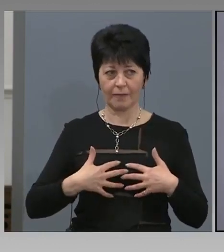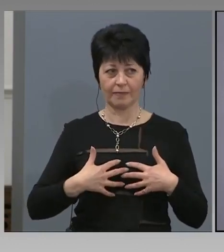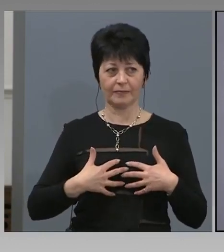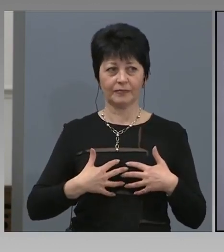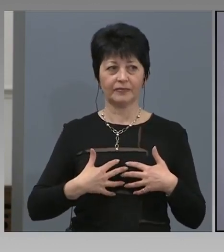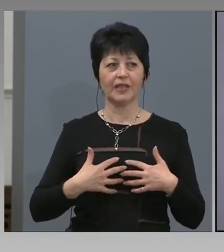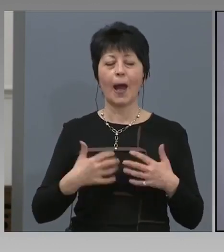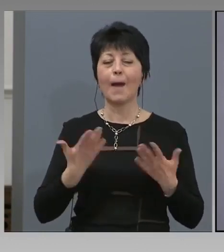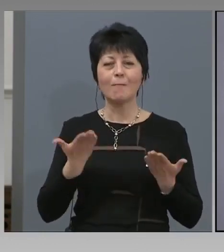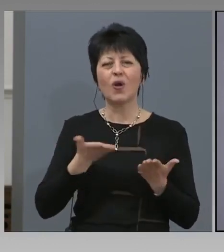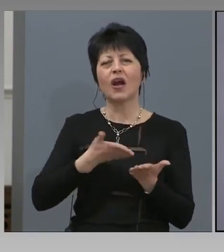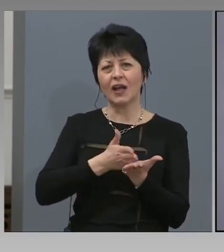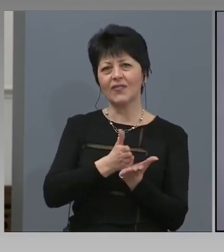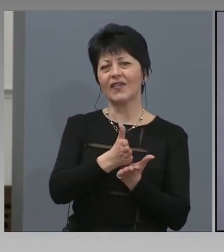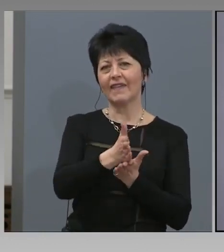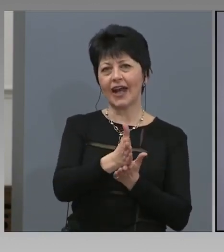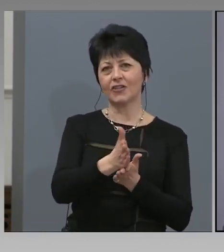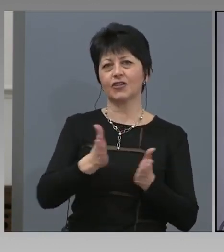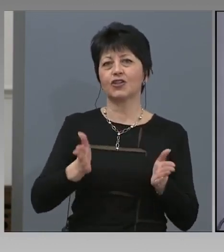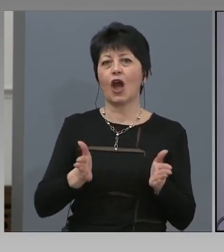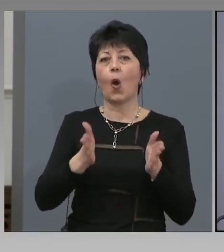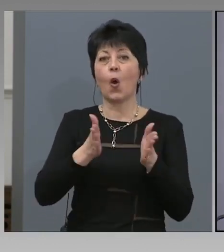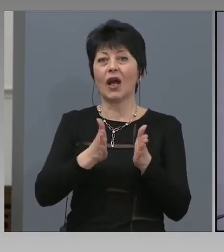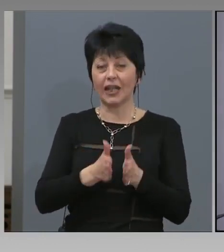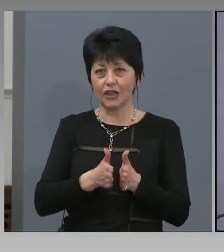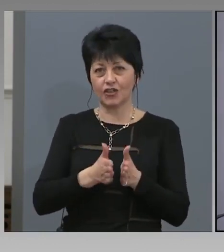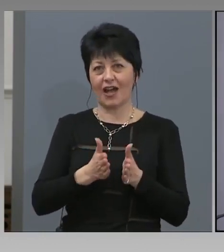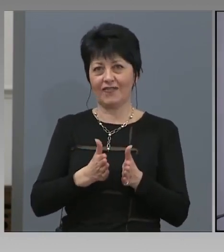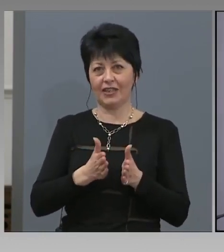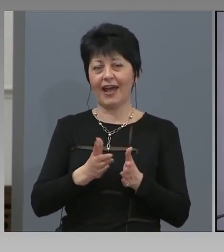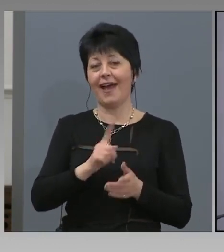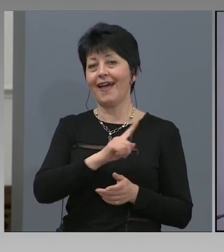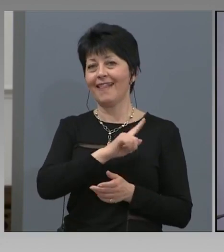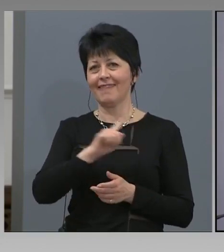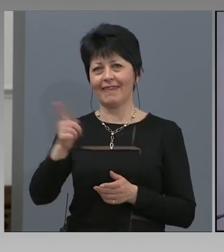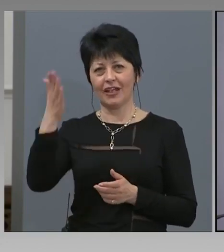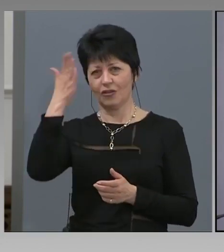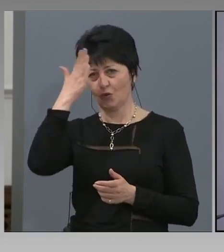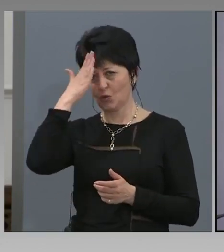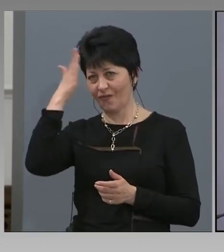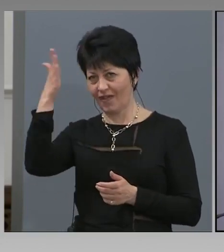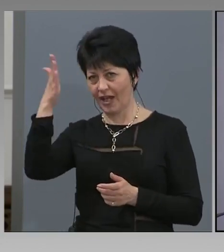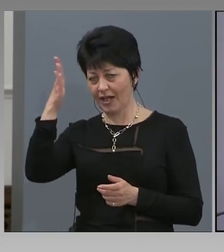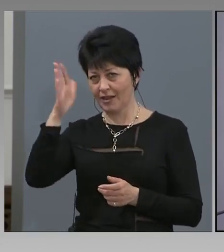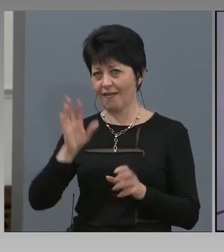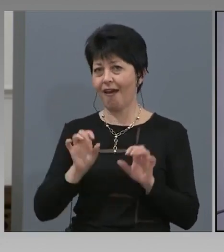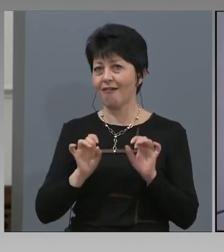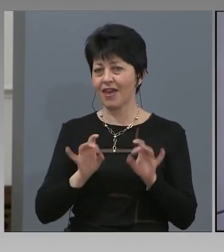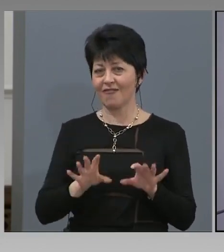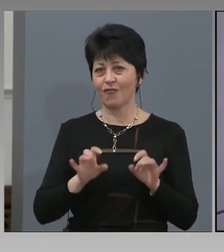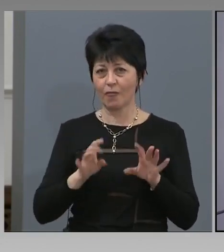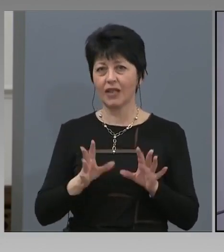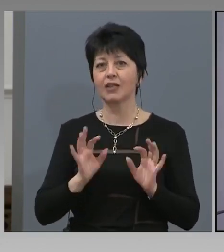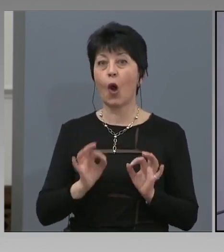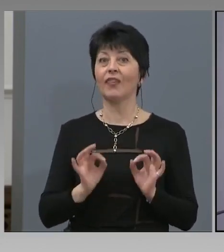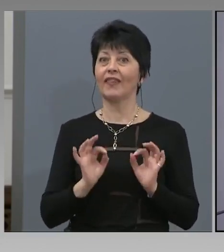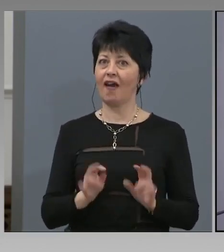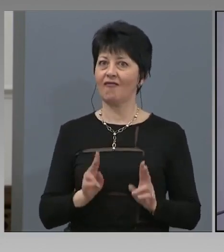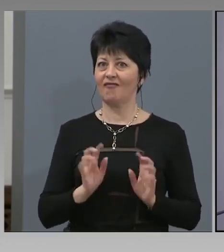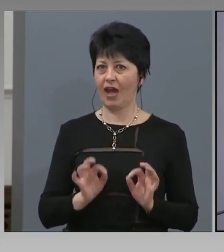По какъв начин ще ограничавате фалшивата, невярната, недостоверната информация от вярната такава?